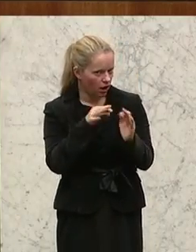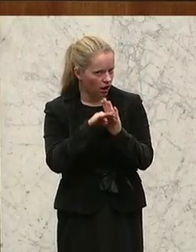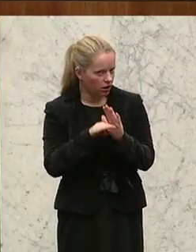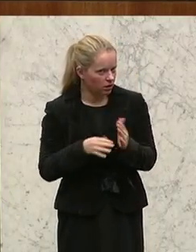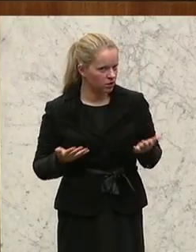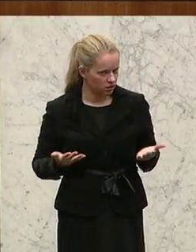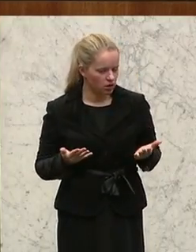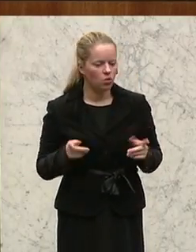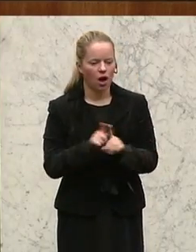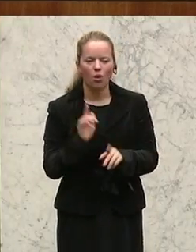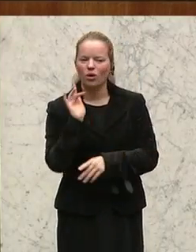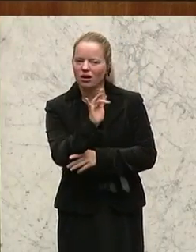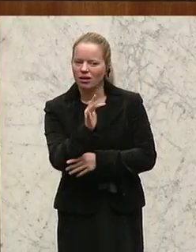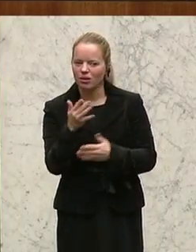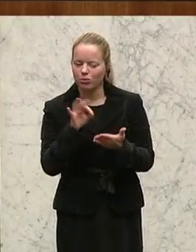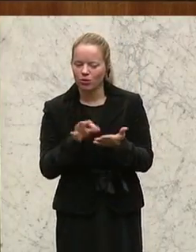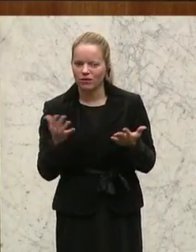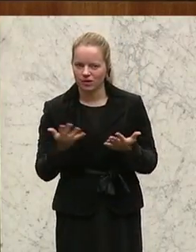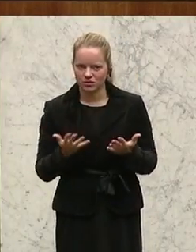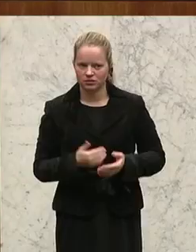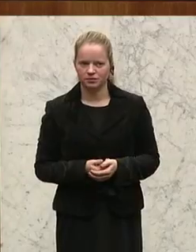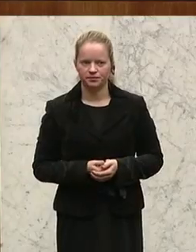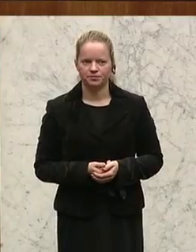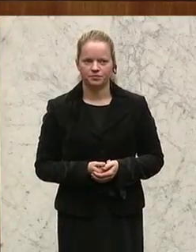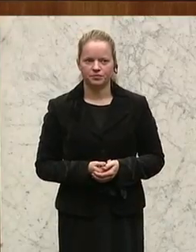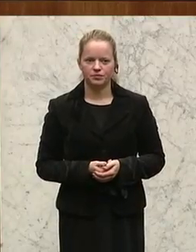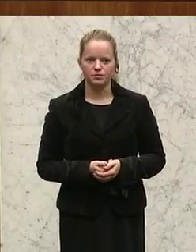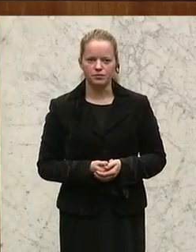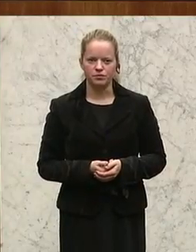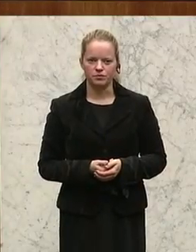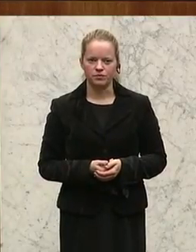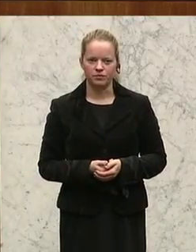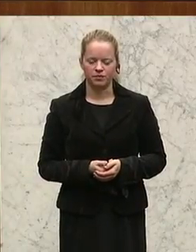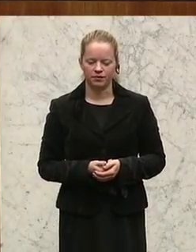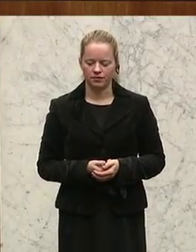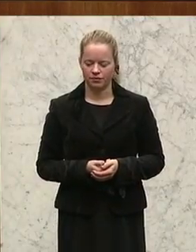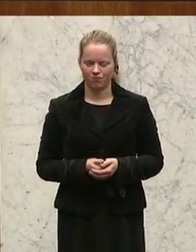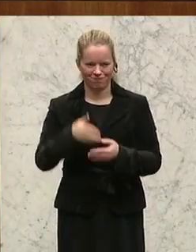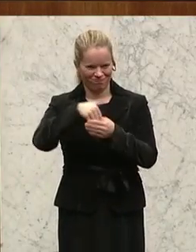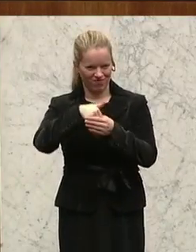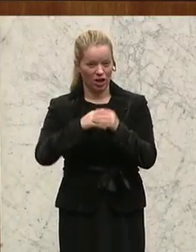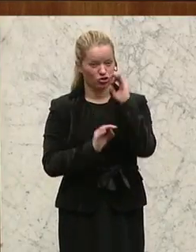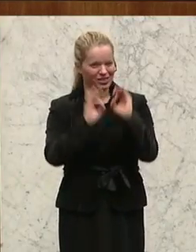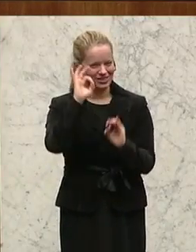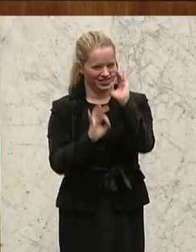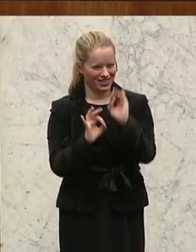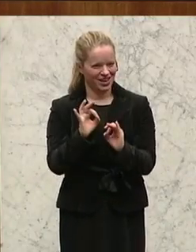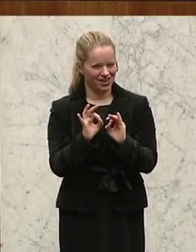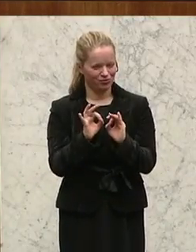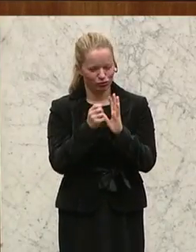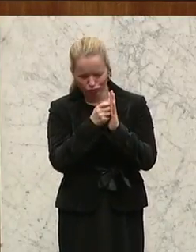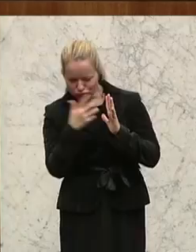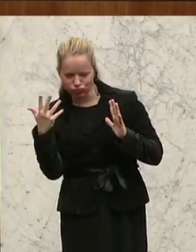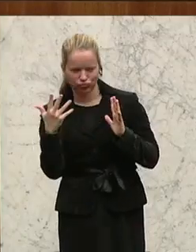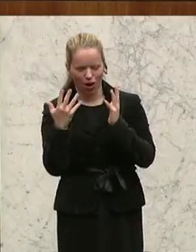Und was wir noch kritisieren, dass diese statistische Auswertung, und da geht es um